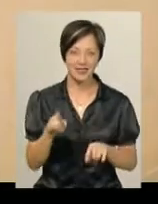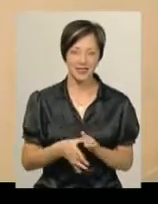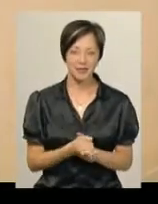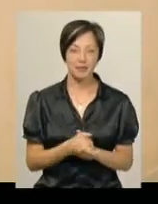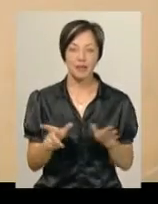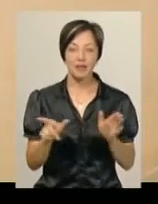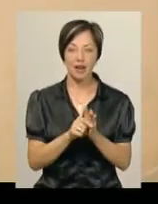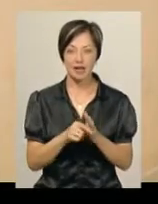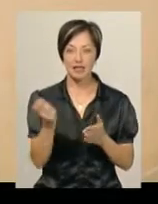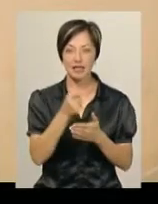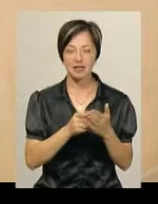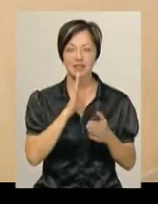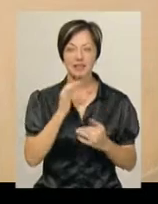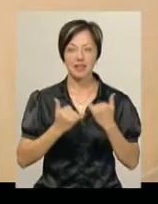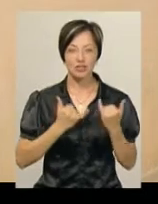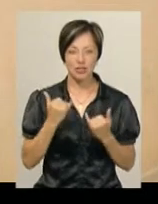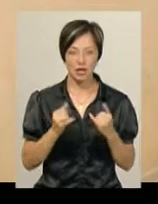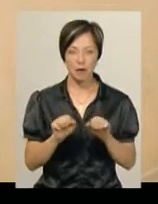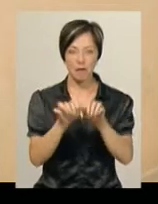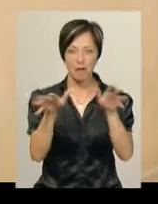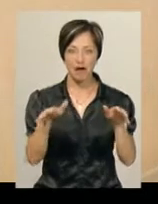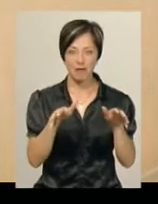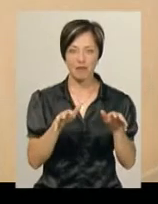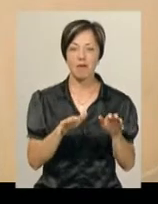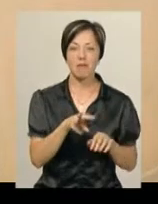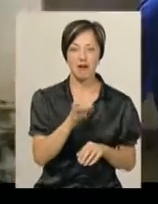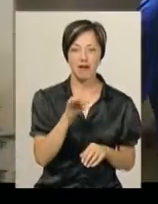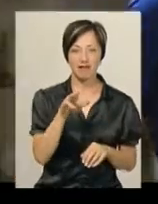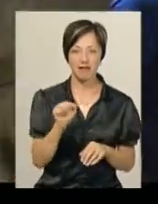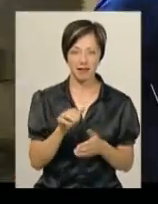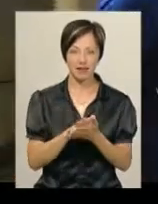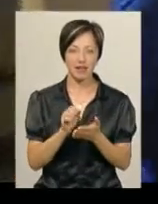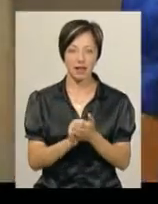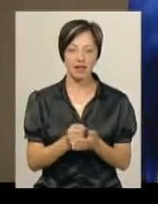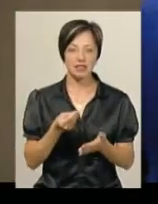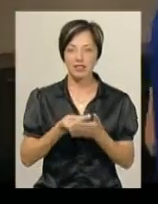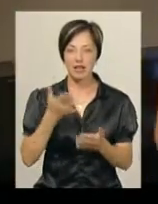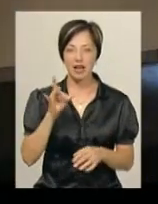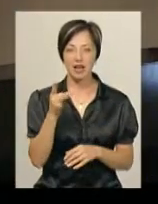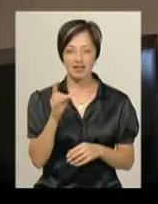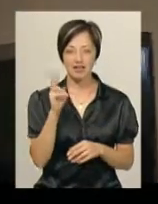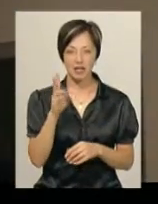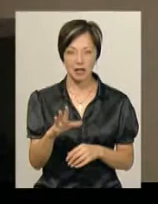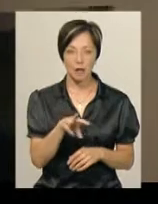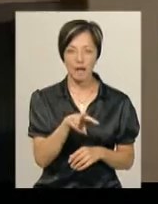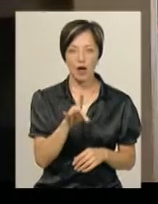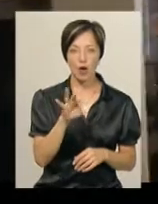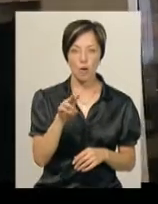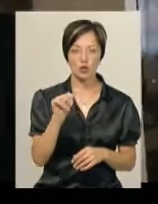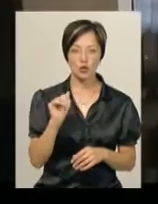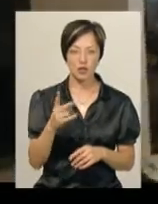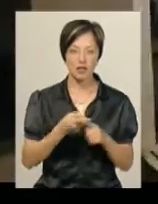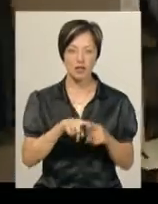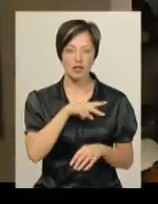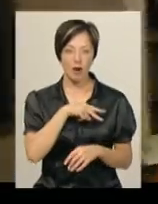Разом із картиною-нареченою та пальмою на ім'я Марта, яку подарувала мама, найцінніші реліквії рівненської квартири Михайла Романчука – це